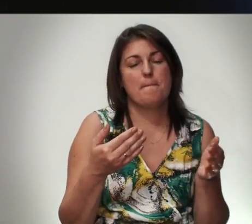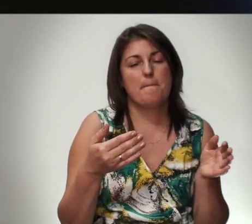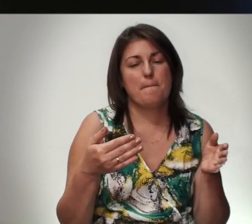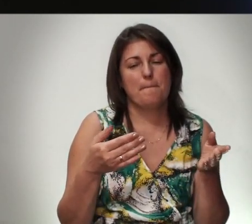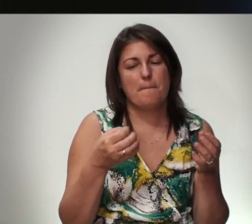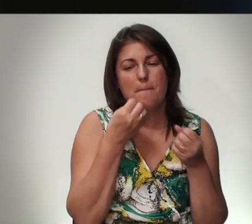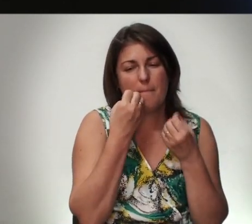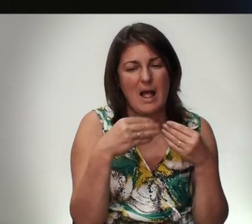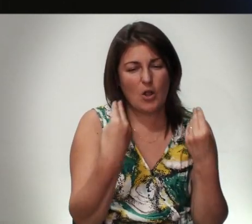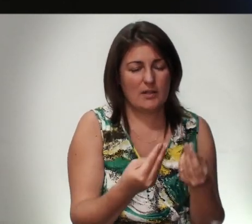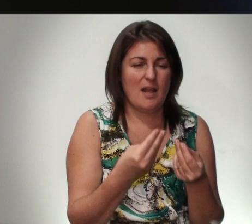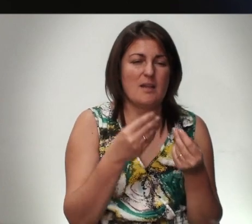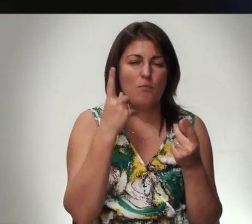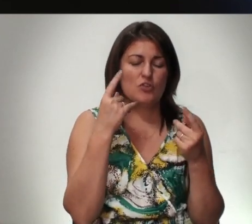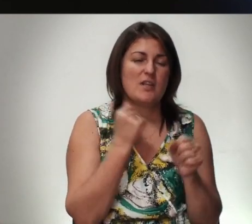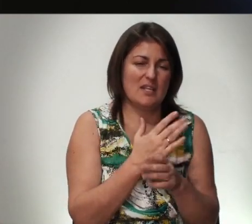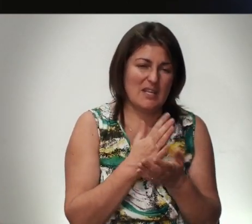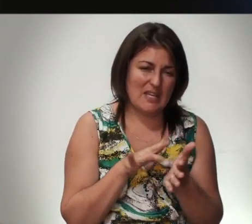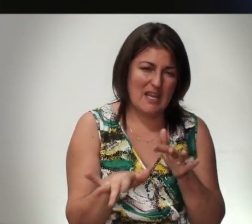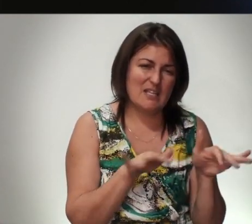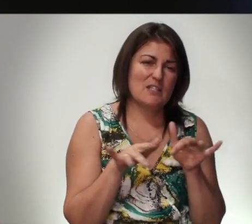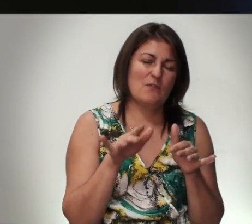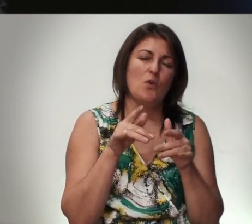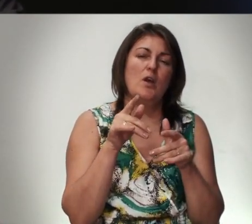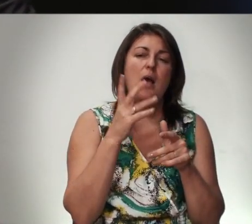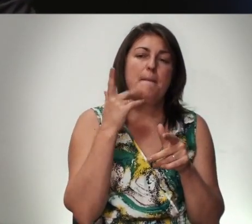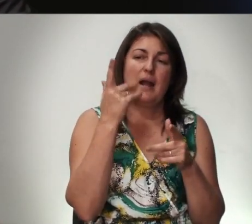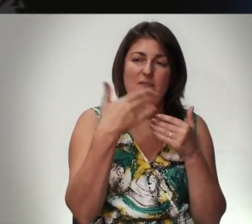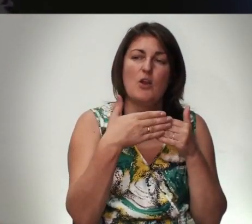Пока Еще Дверь Открыта Мы